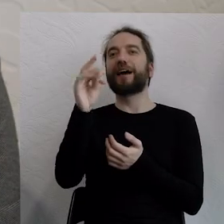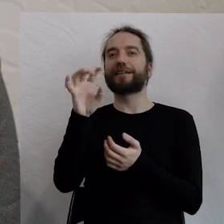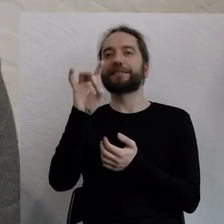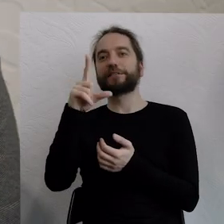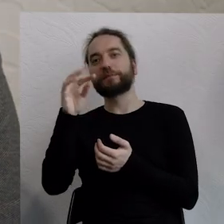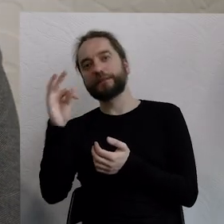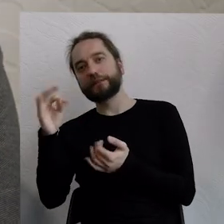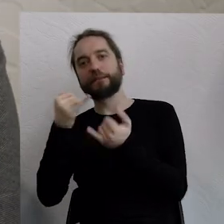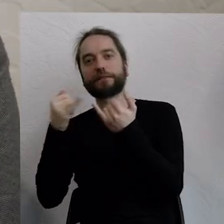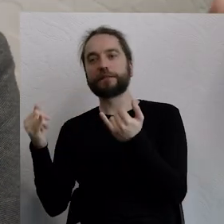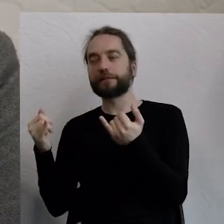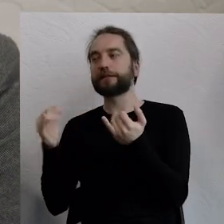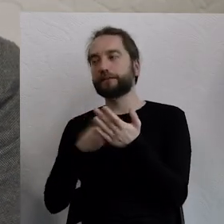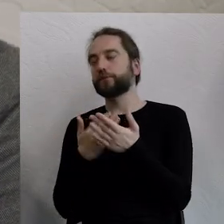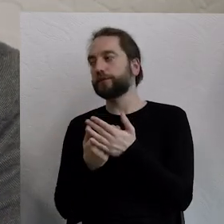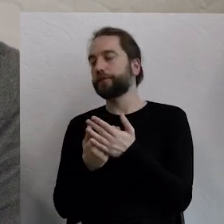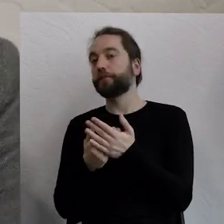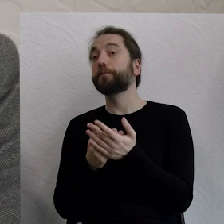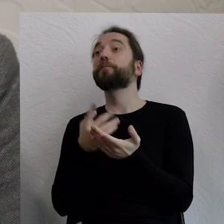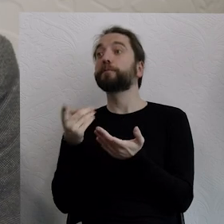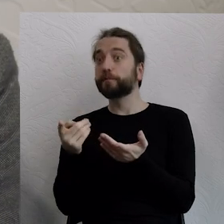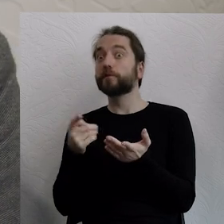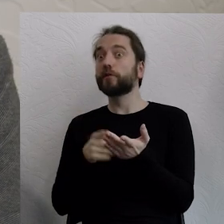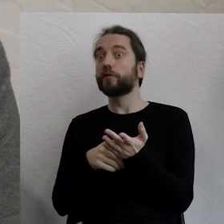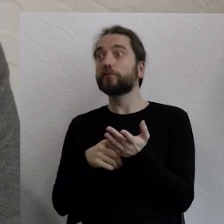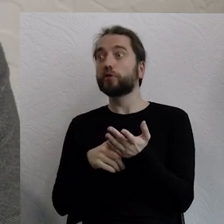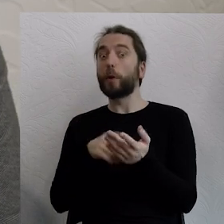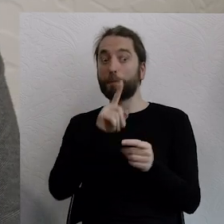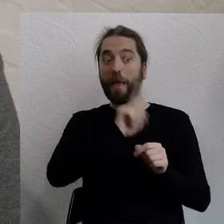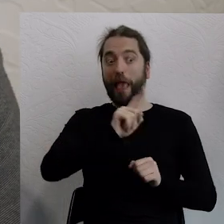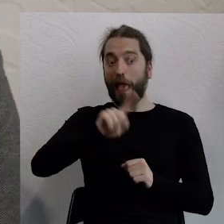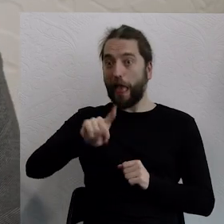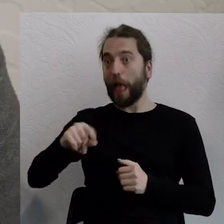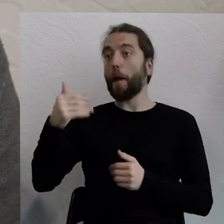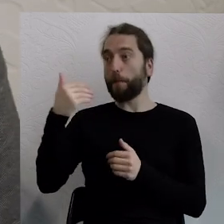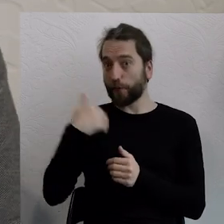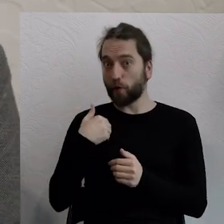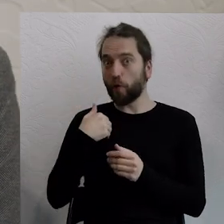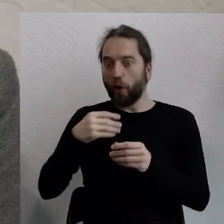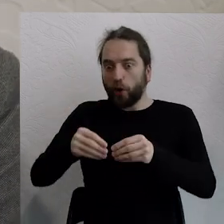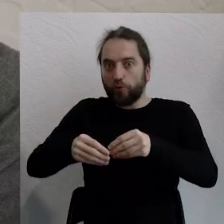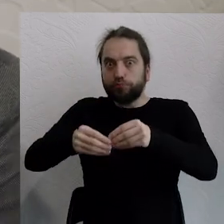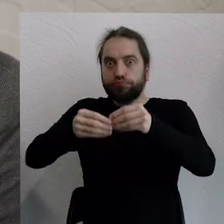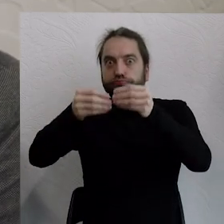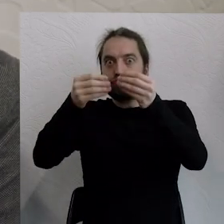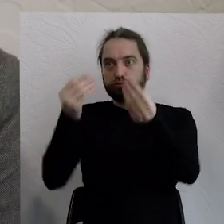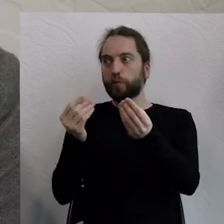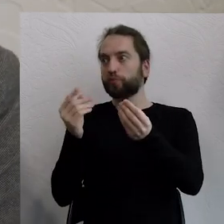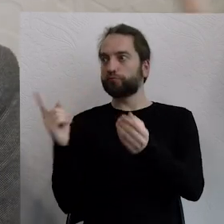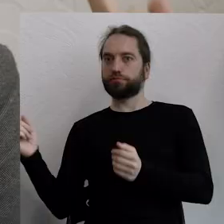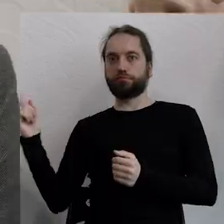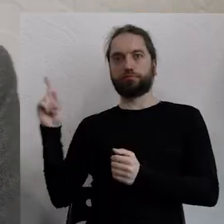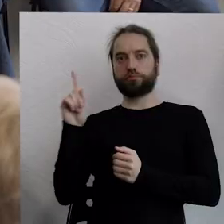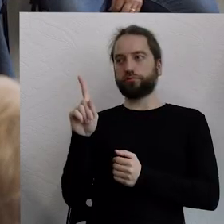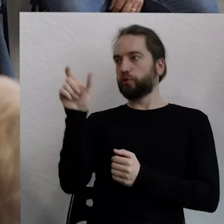Tak, tak. Więc to jest kilkanaście miesięcy, w których następuje taki progres, że wychodzi gość, jeden z twórców i